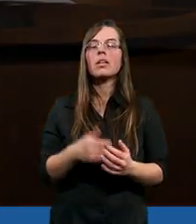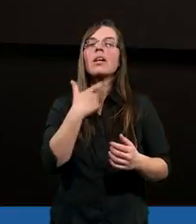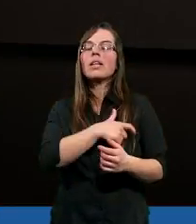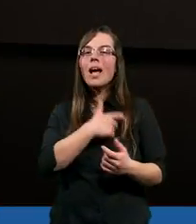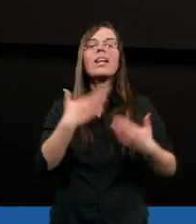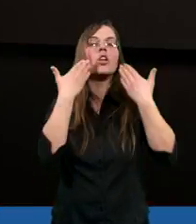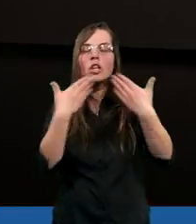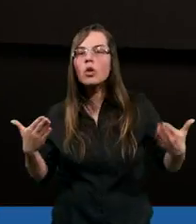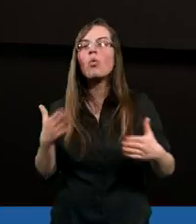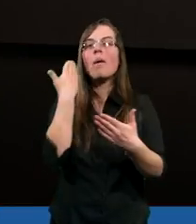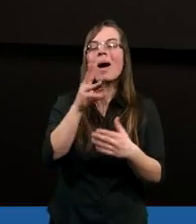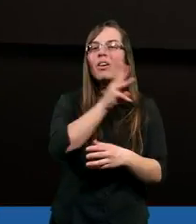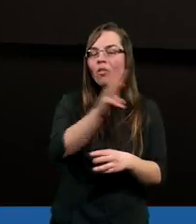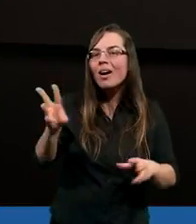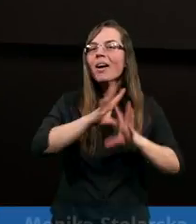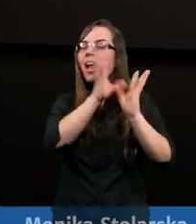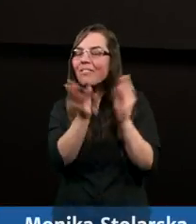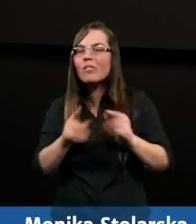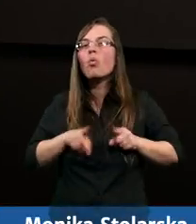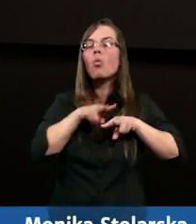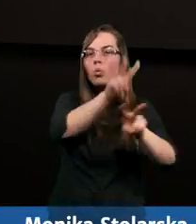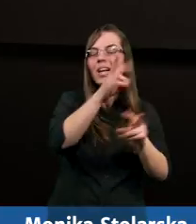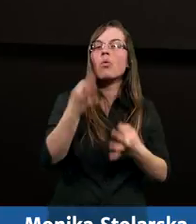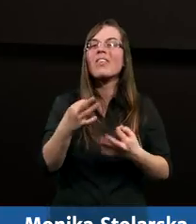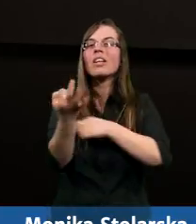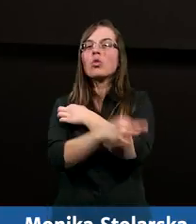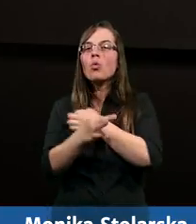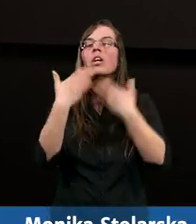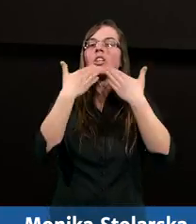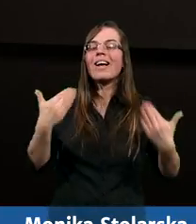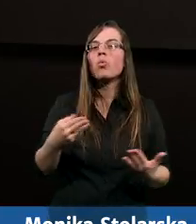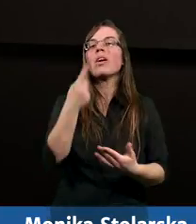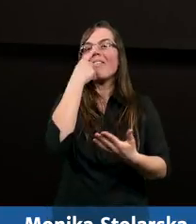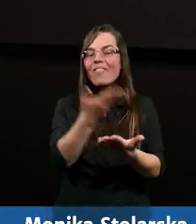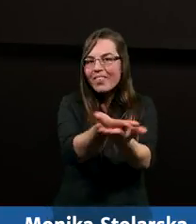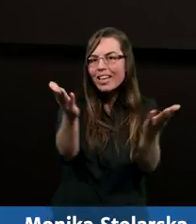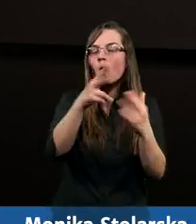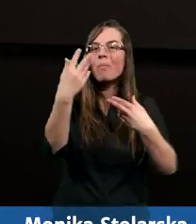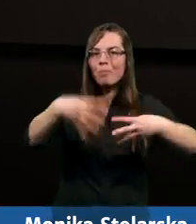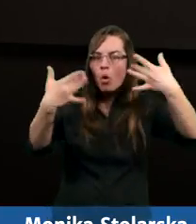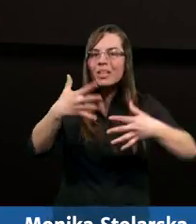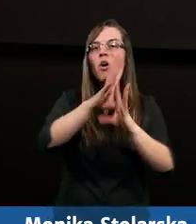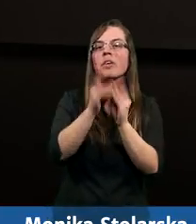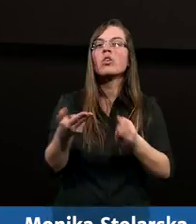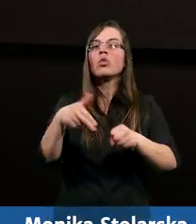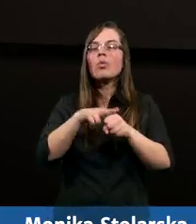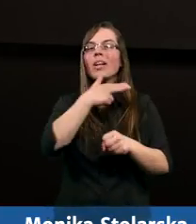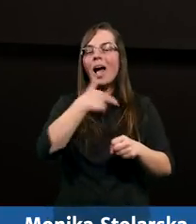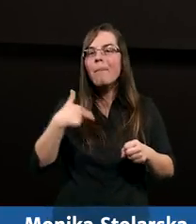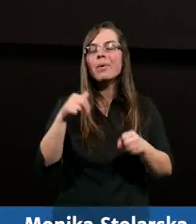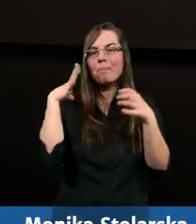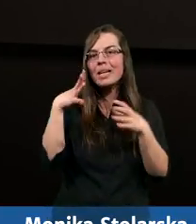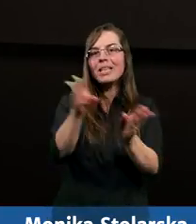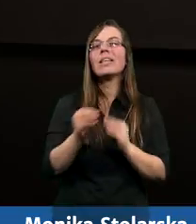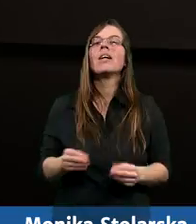Serdecznie dziękuję. Dziękuję Wam za udział w dzisiejszym studium. Dziękuję tym, którzy trwali